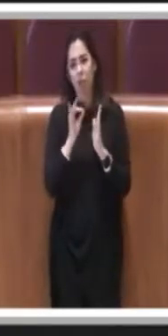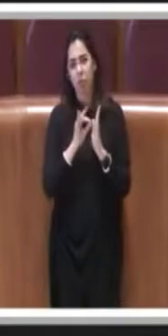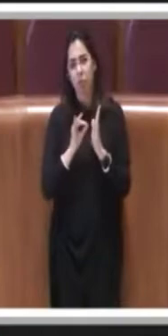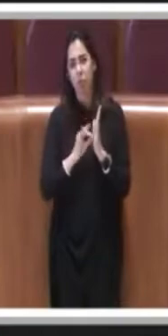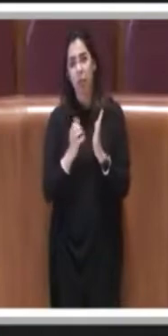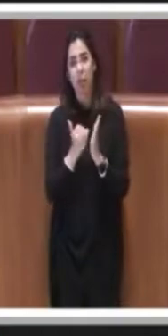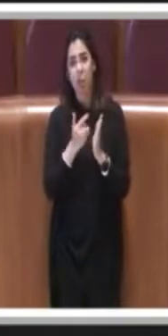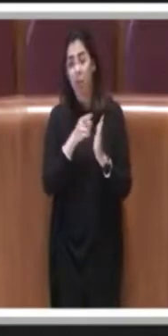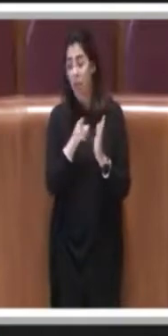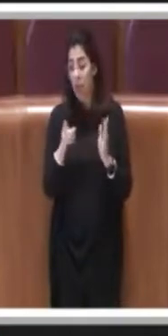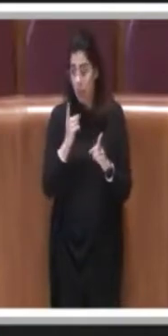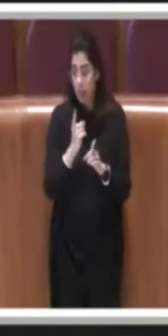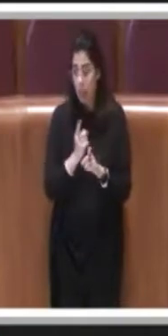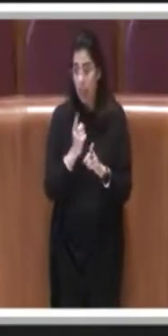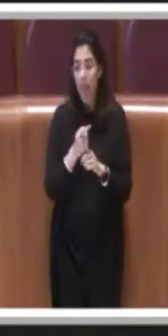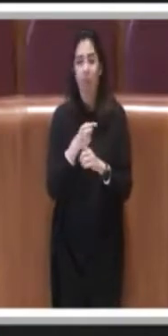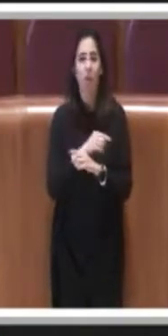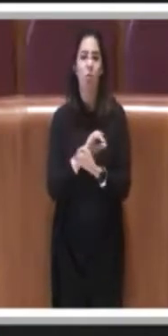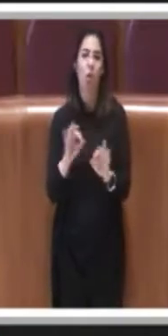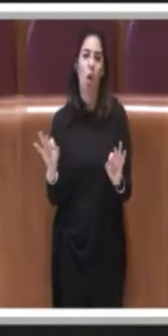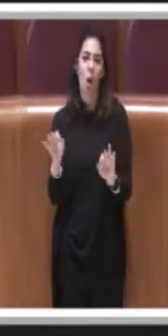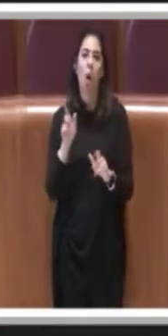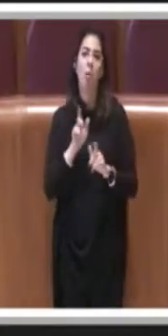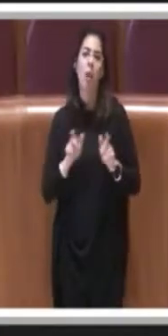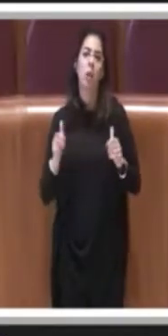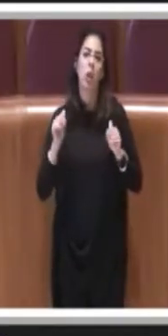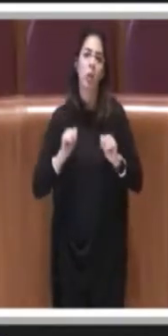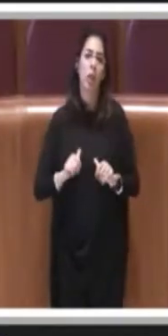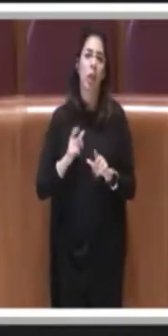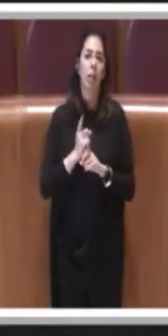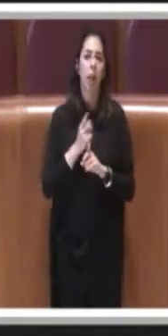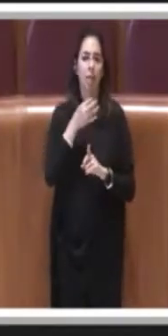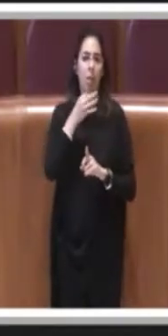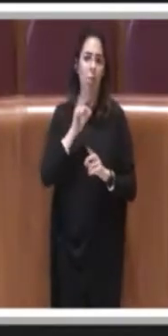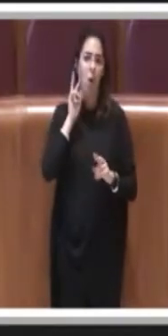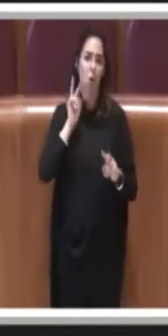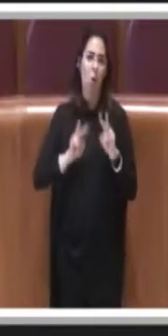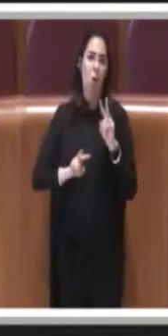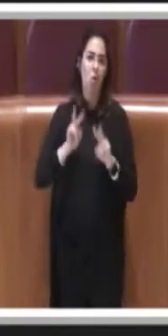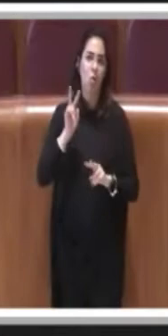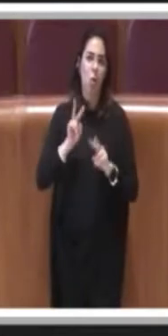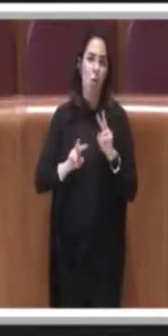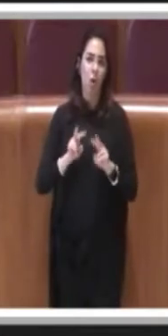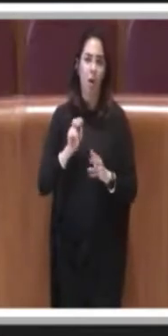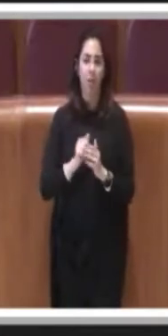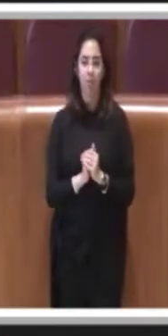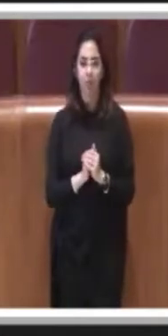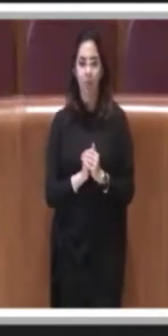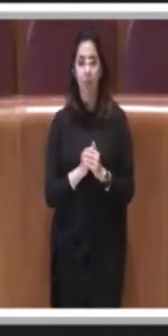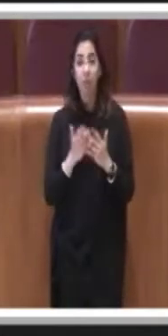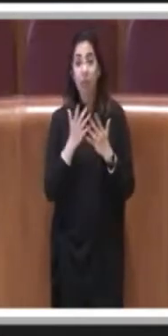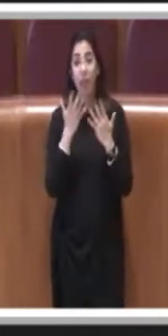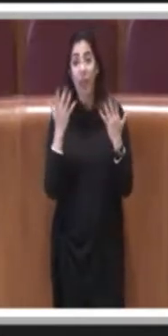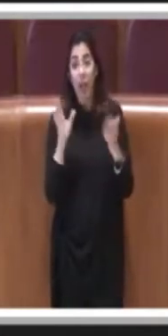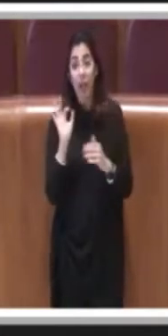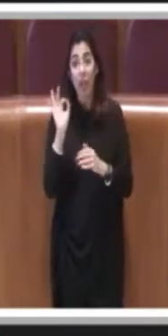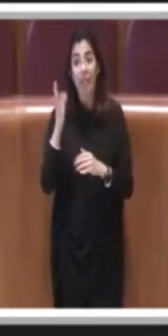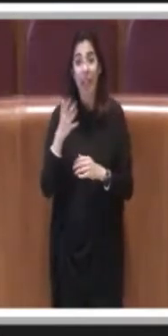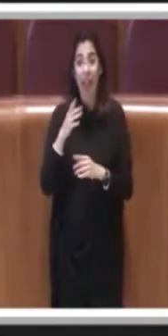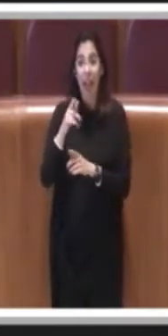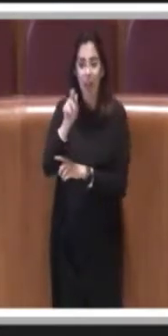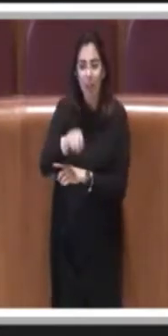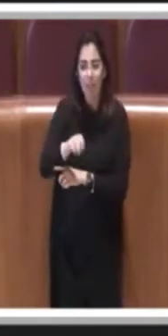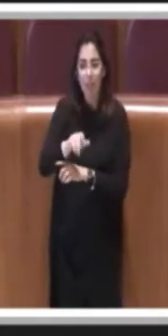realtà devono avere. Perché fermo restando che qualora dovessero essere fermati questi soggetti comunque